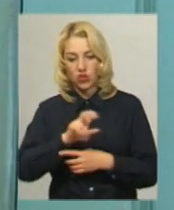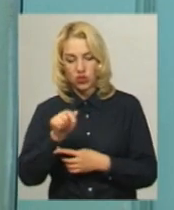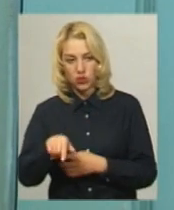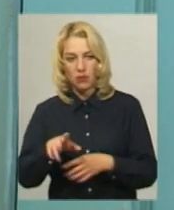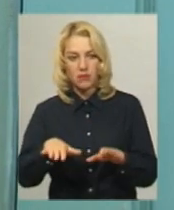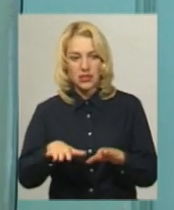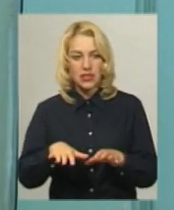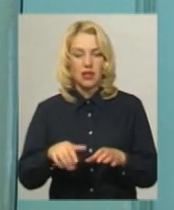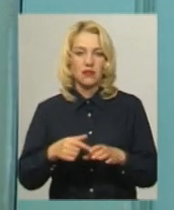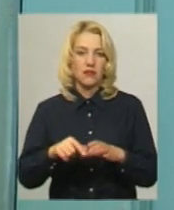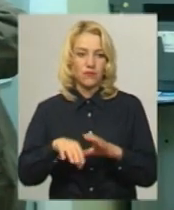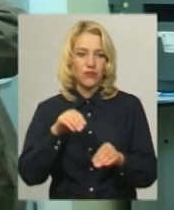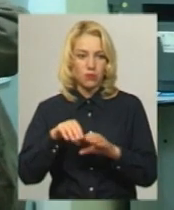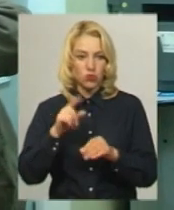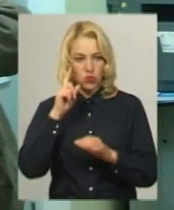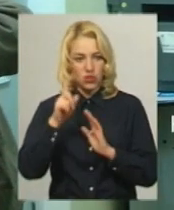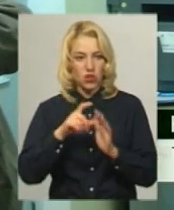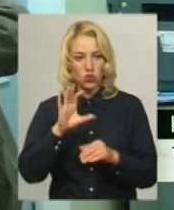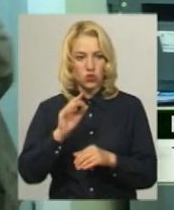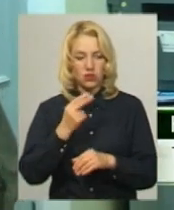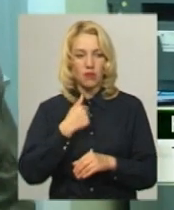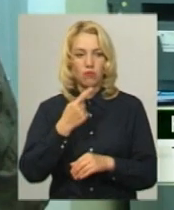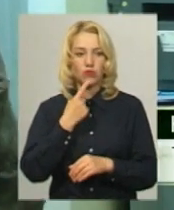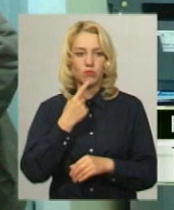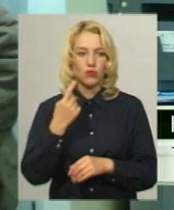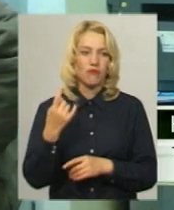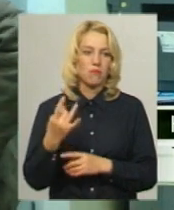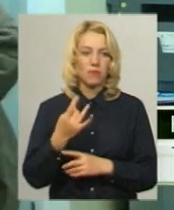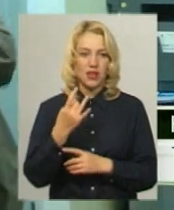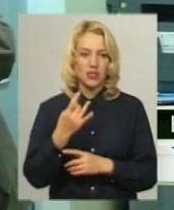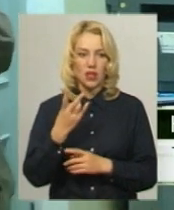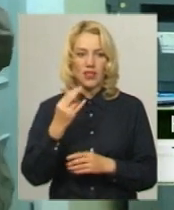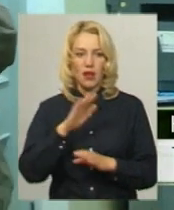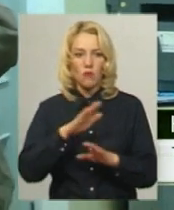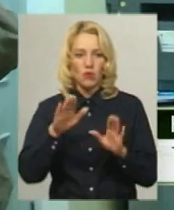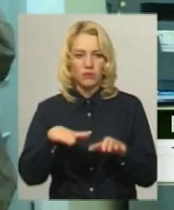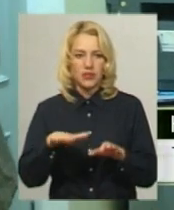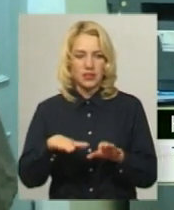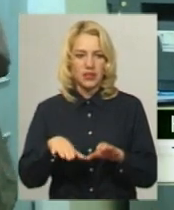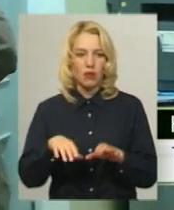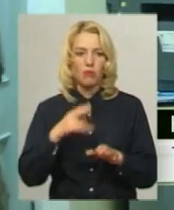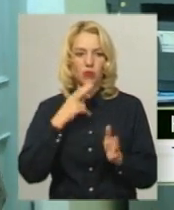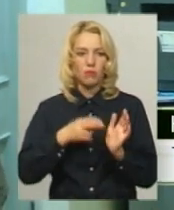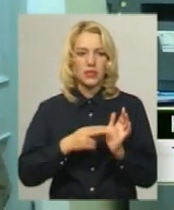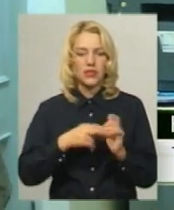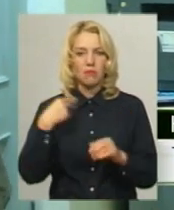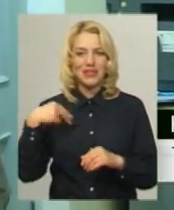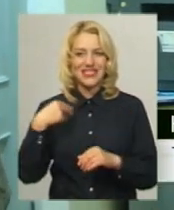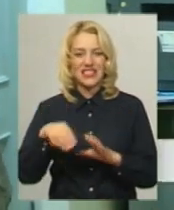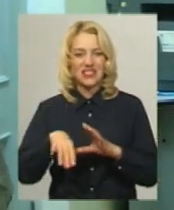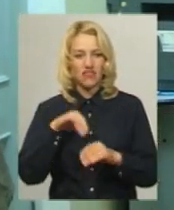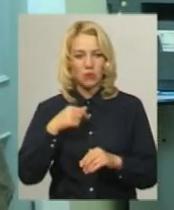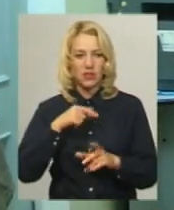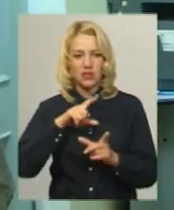виборців дізналась в соцмереж. Це я вперше пробую голосувати, не по місці прописки. Президентські вибори я їздила в